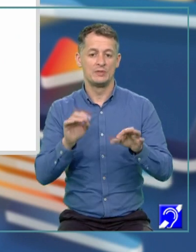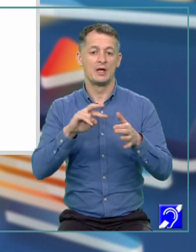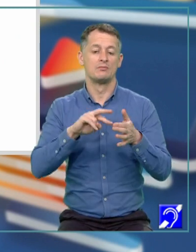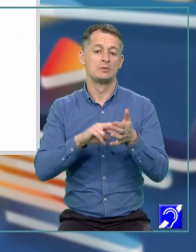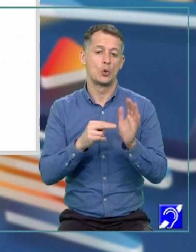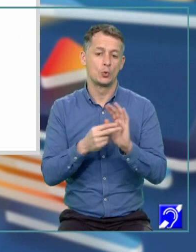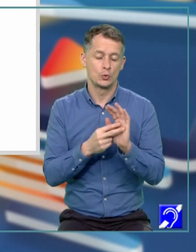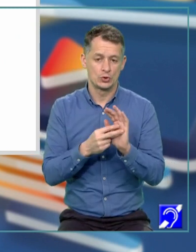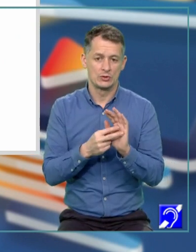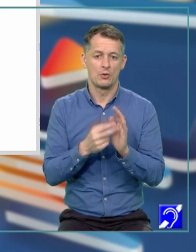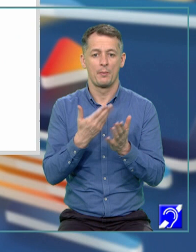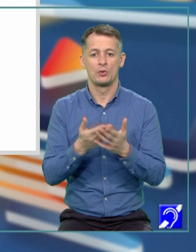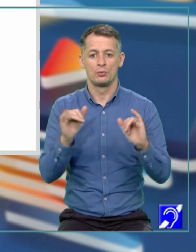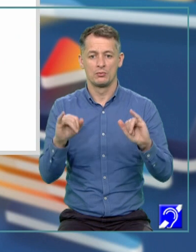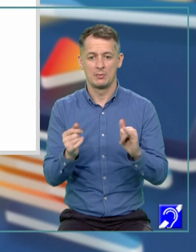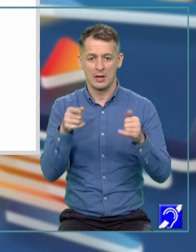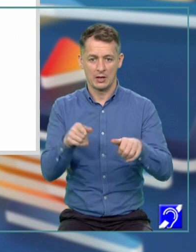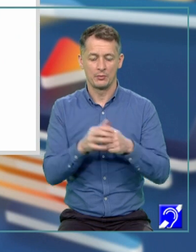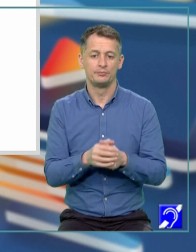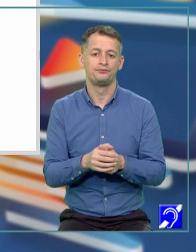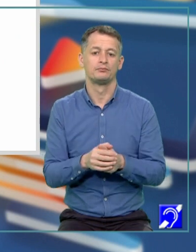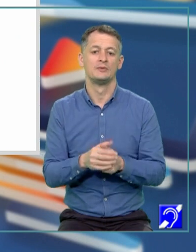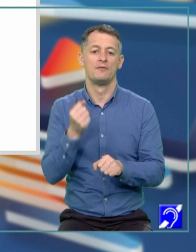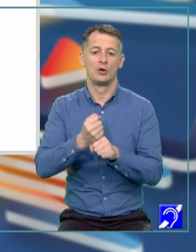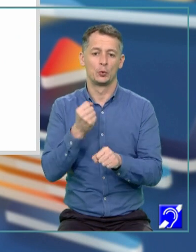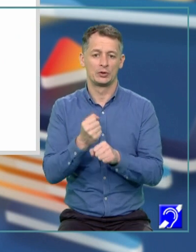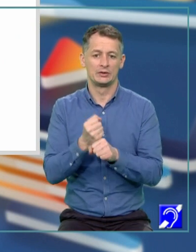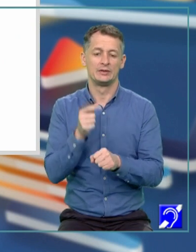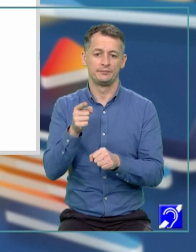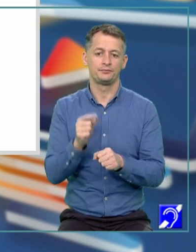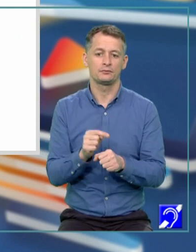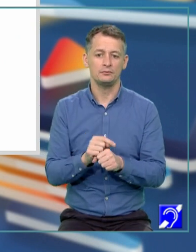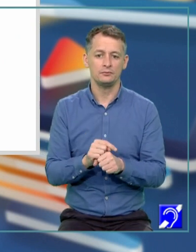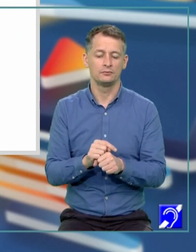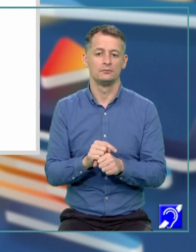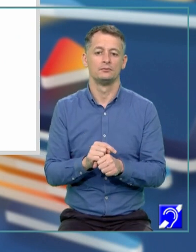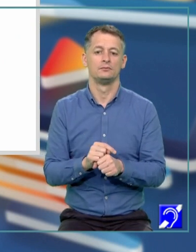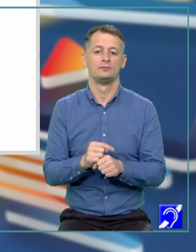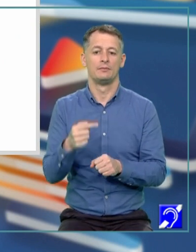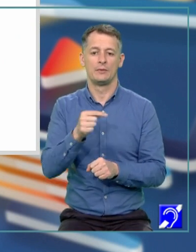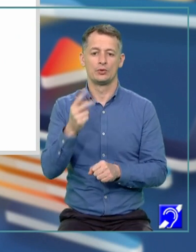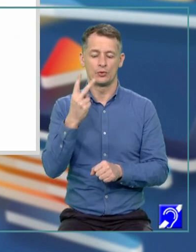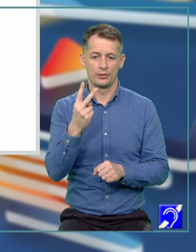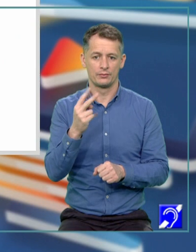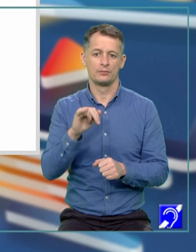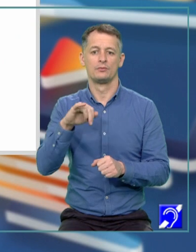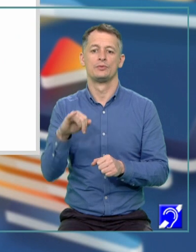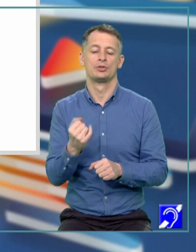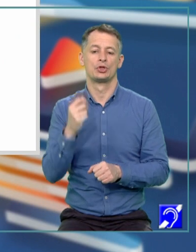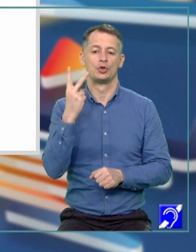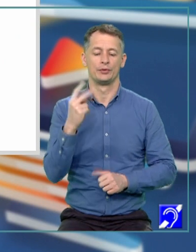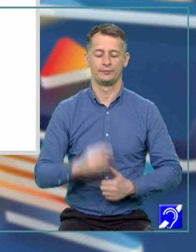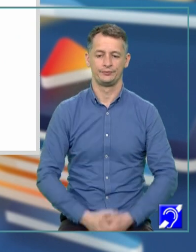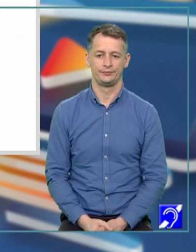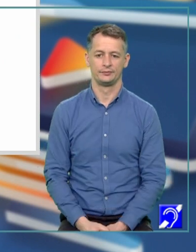este mare în cazul de față, este formată din minus 2 și 2.